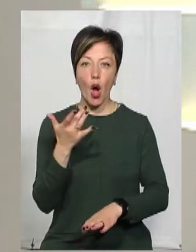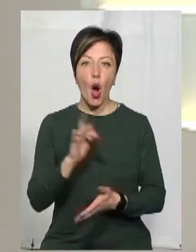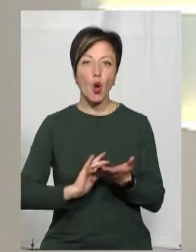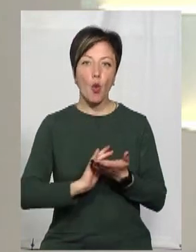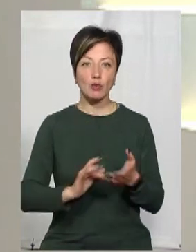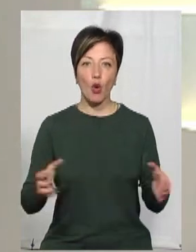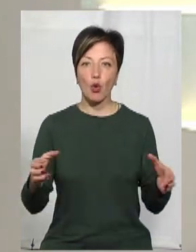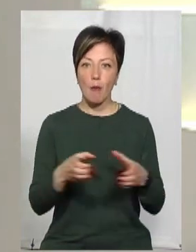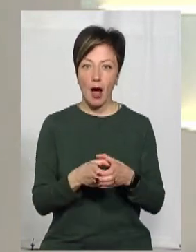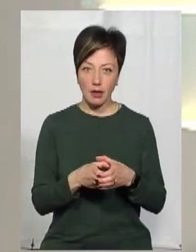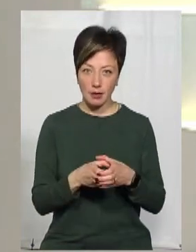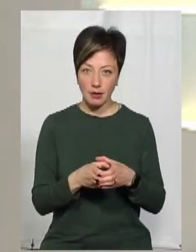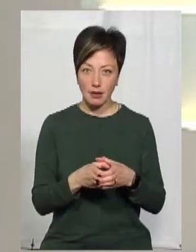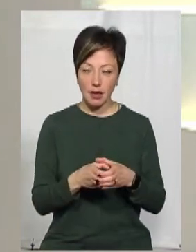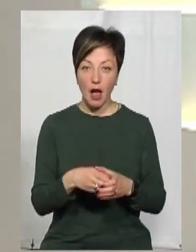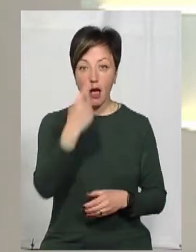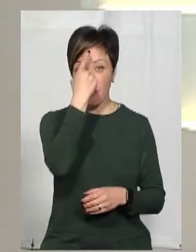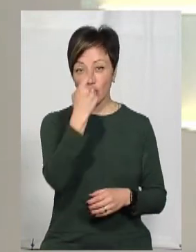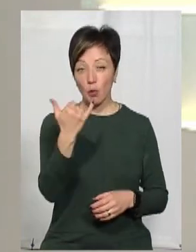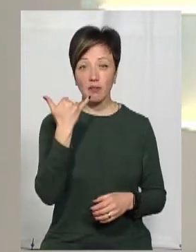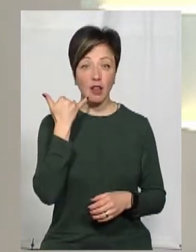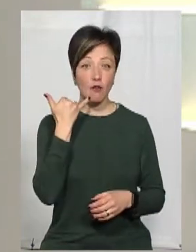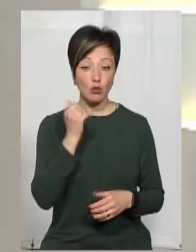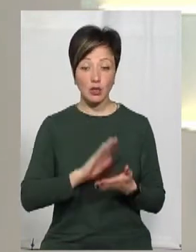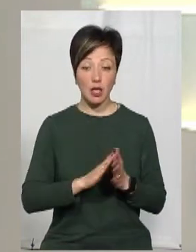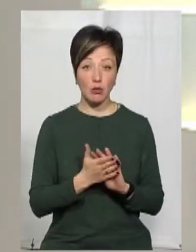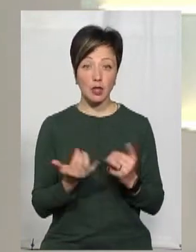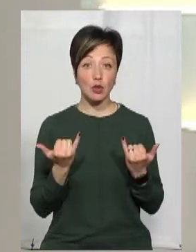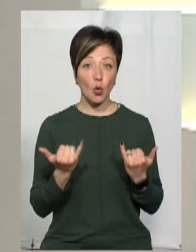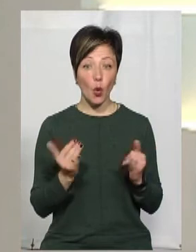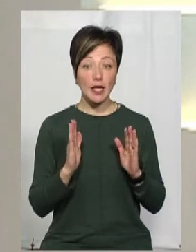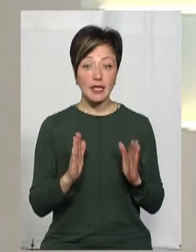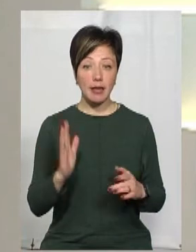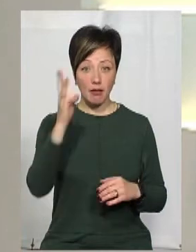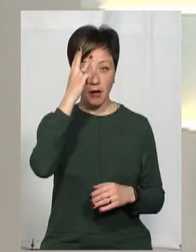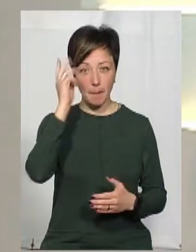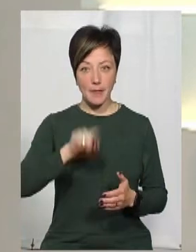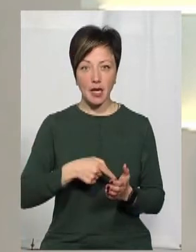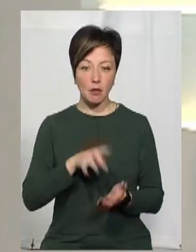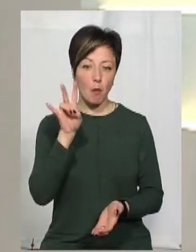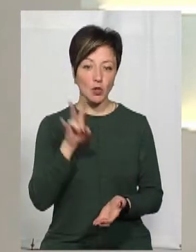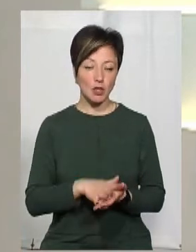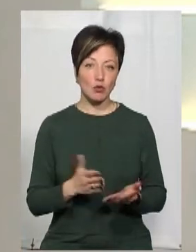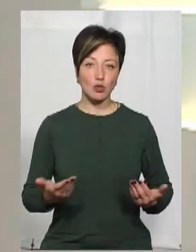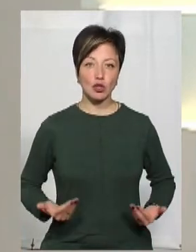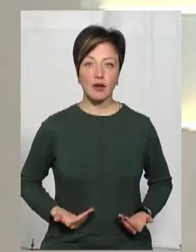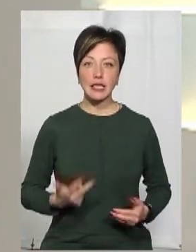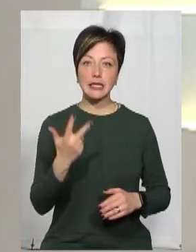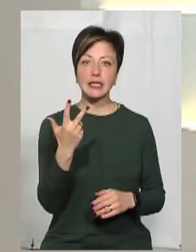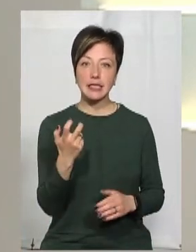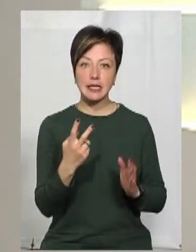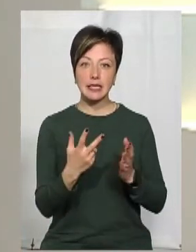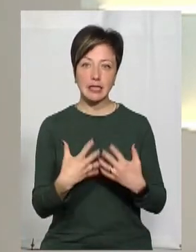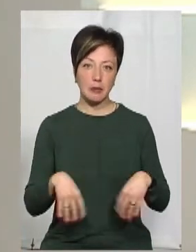громади Роберт Копау повідомив телефоном, що станом на сьогодні тільки у Хмельницькому постійно проживає близько 300